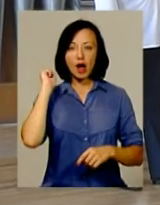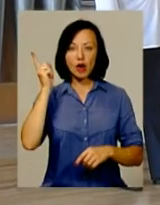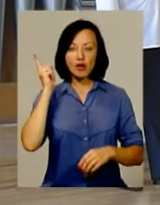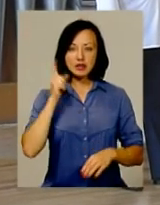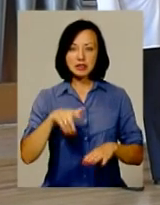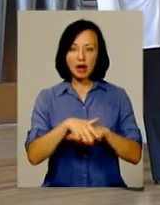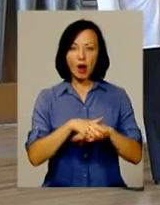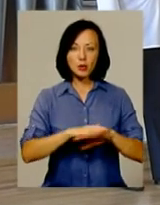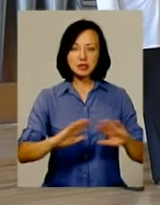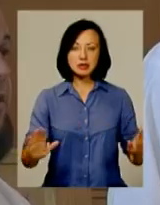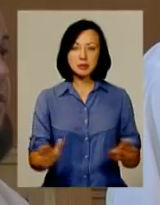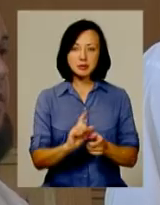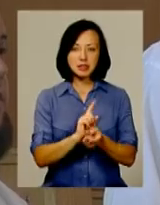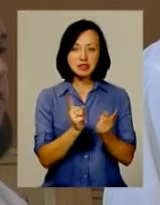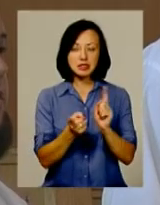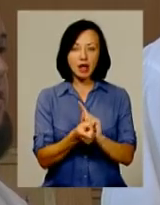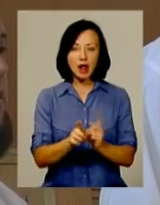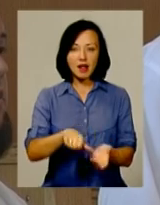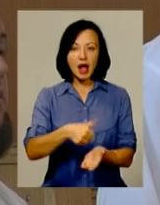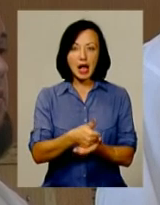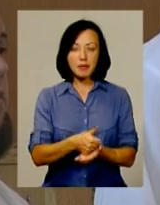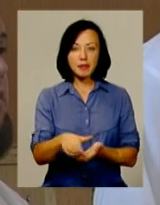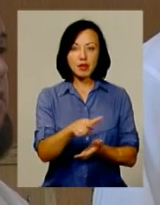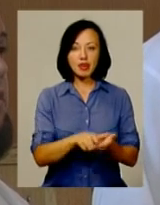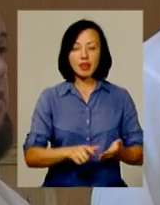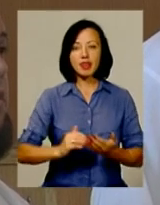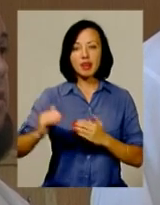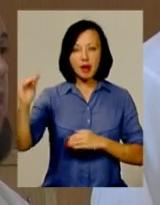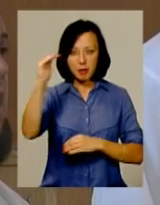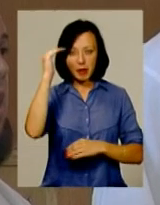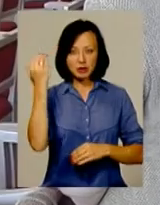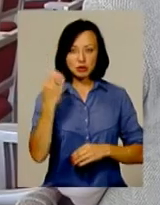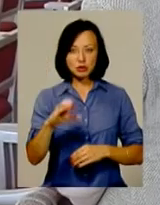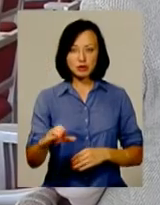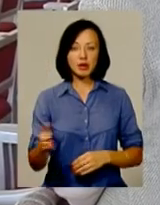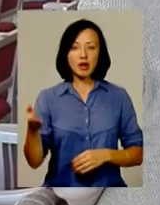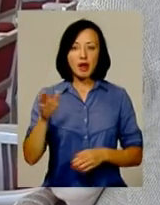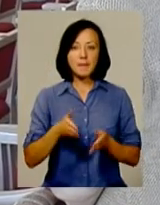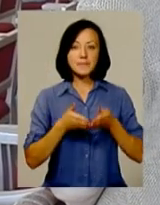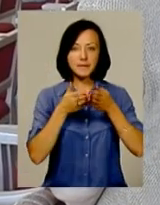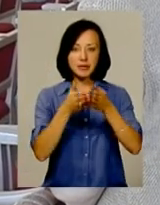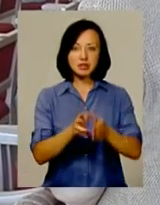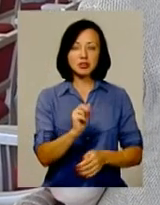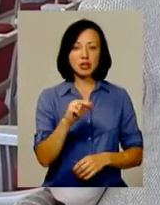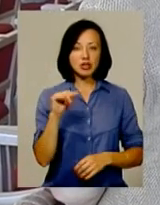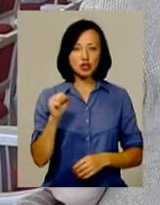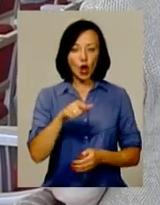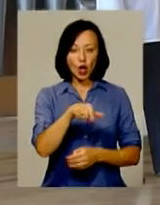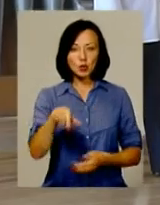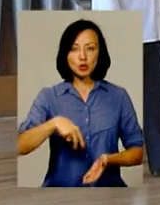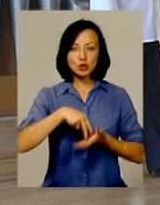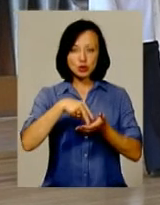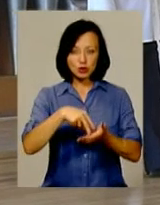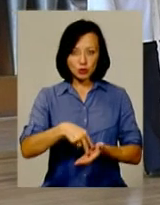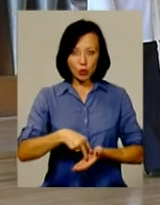народна пісня, яка стала своєрідним гімном героїв Небесної Сотні. Тож гей-плинекача люди в залі слухали стоячі.